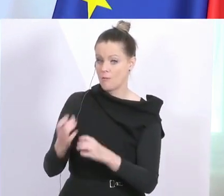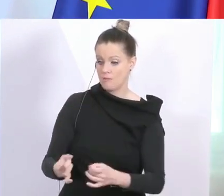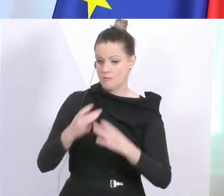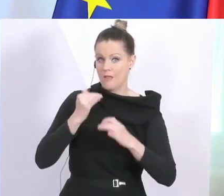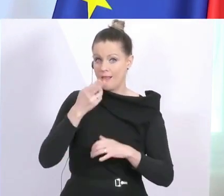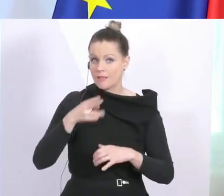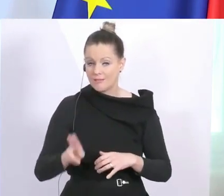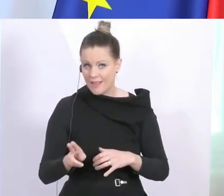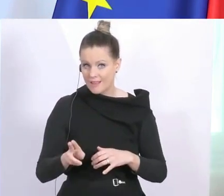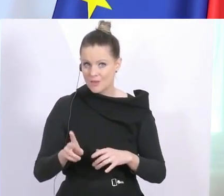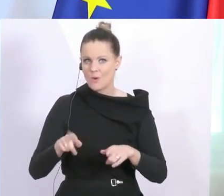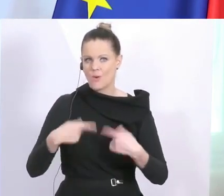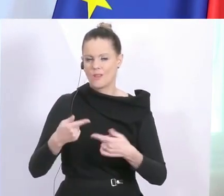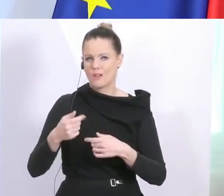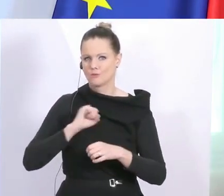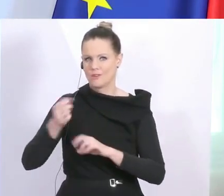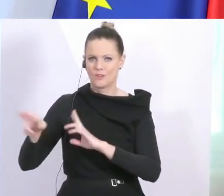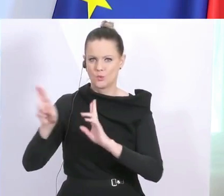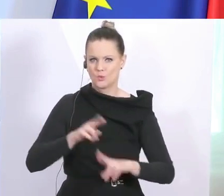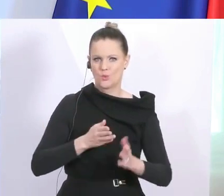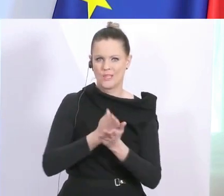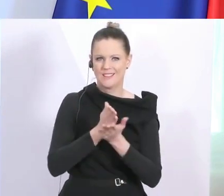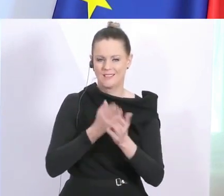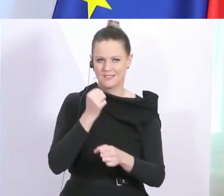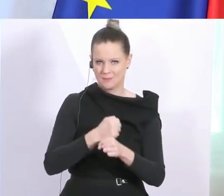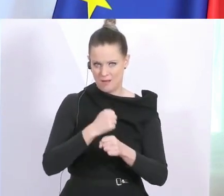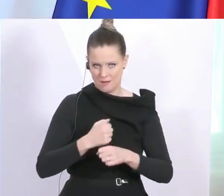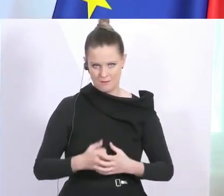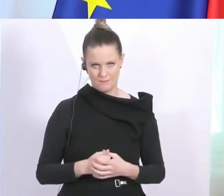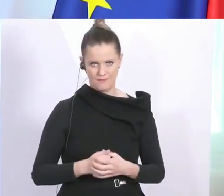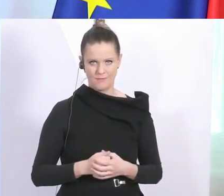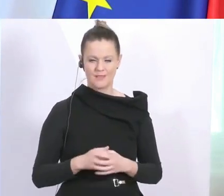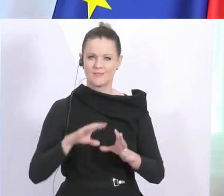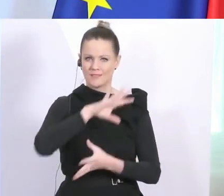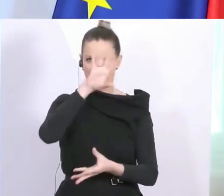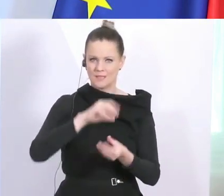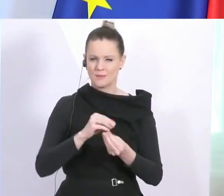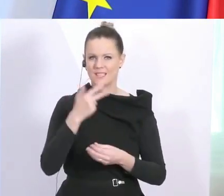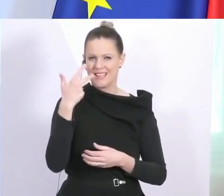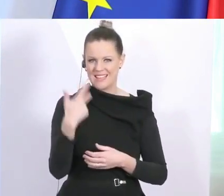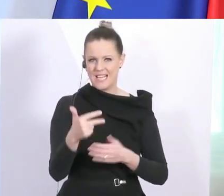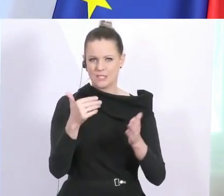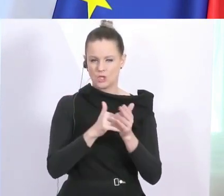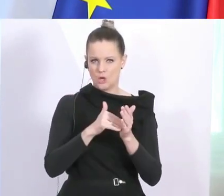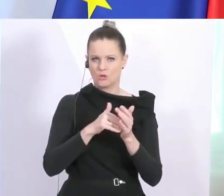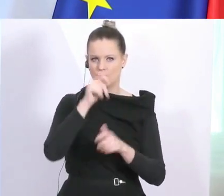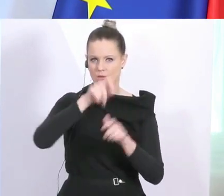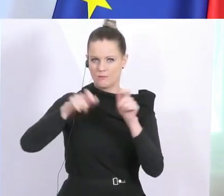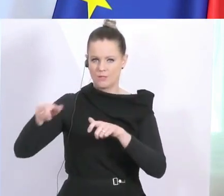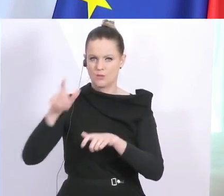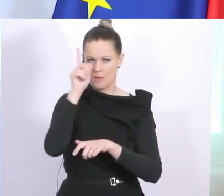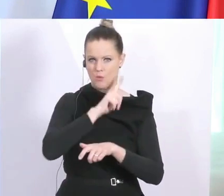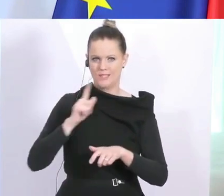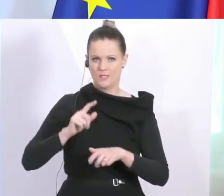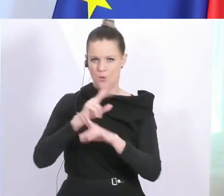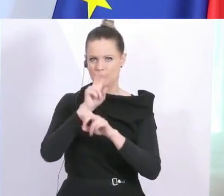ja oder nein, um dann auch wieder schnell in den Dienst zurückzukehren. Aber wir haben in Summe knapp 30.000 Polizistinnen und Polizisten in ganz